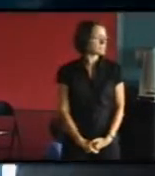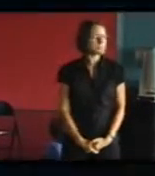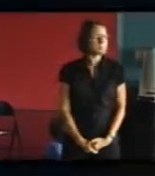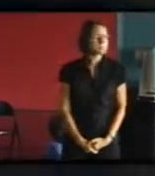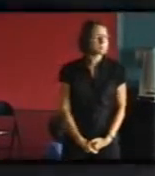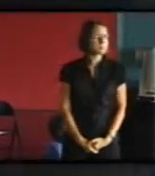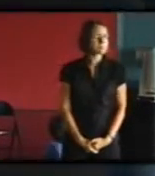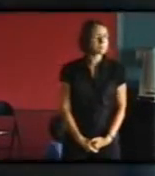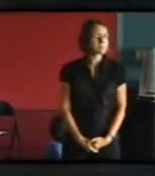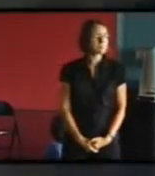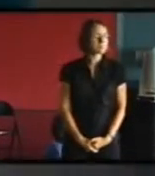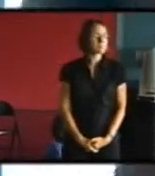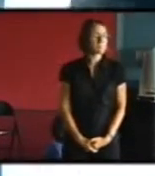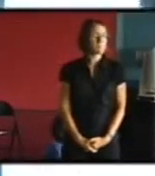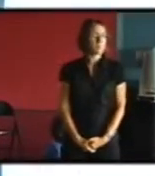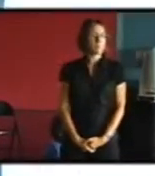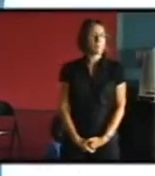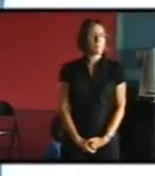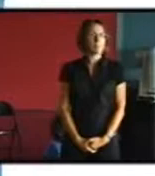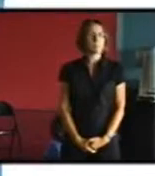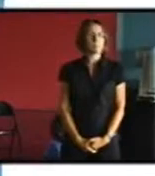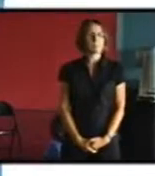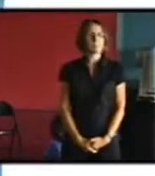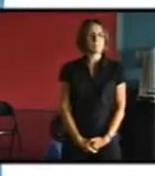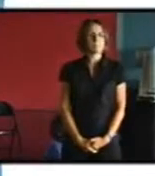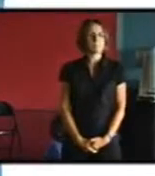compléter là-bas attendez Corinne je